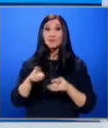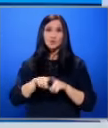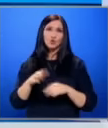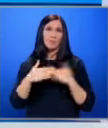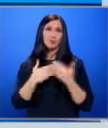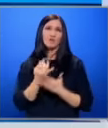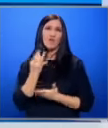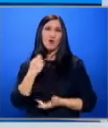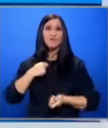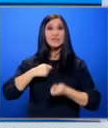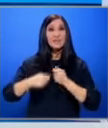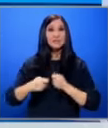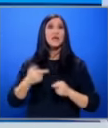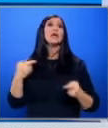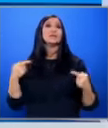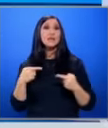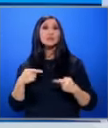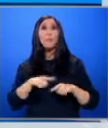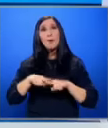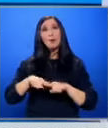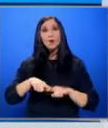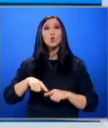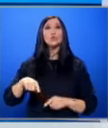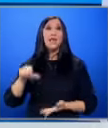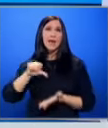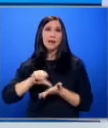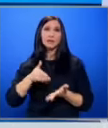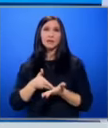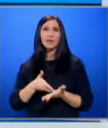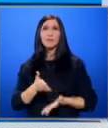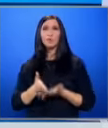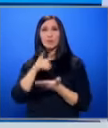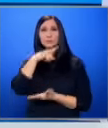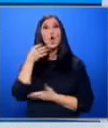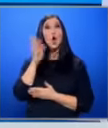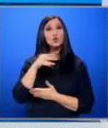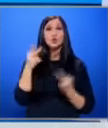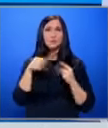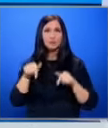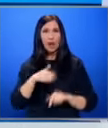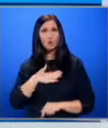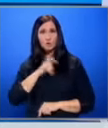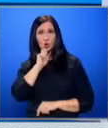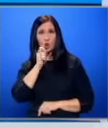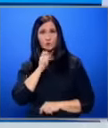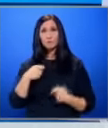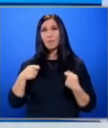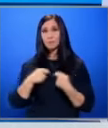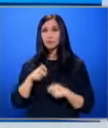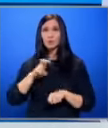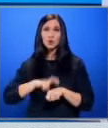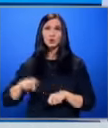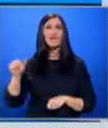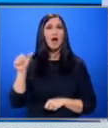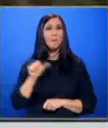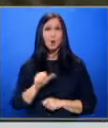подготвя нови санкции срещу Беларус и Иран заради подкрепата им за Русия. Още ще научим сега от корреспондента ни в Брюксил, Десислава